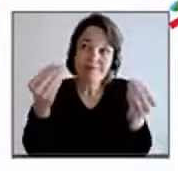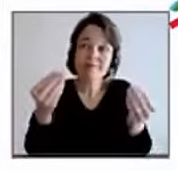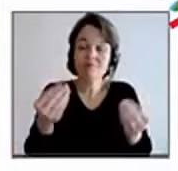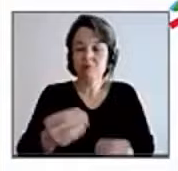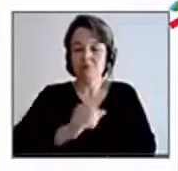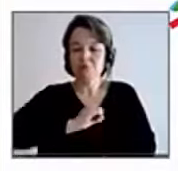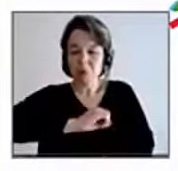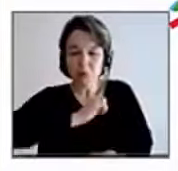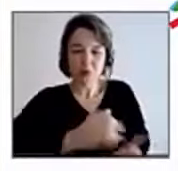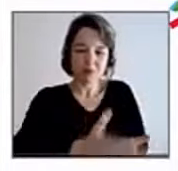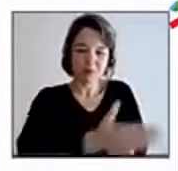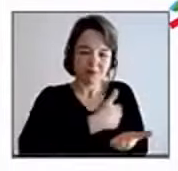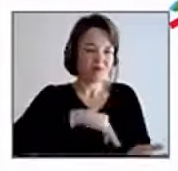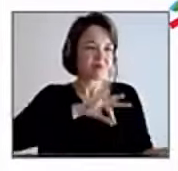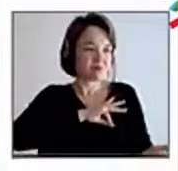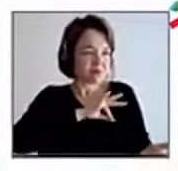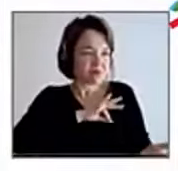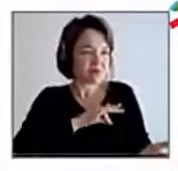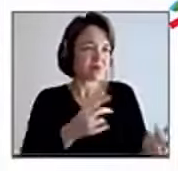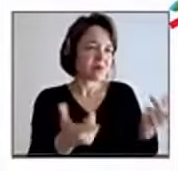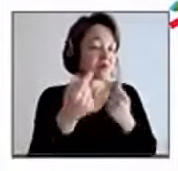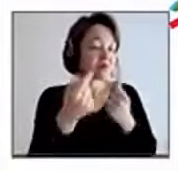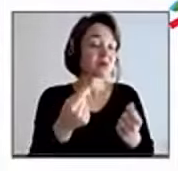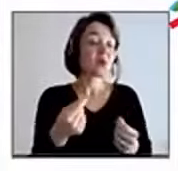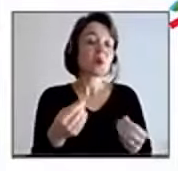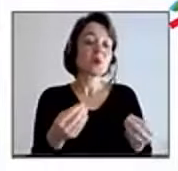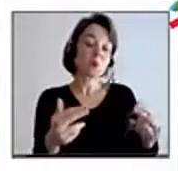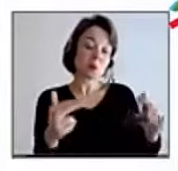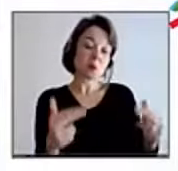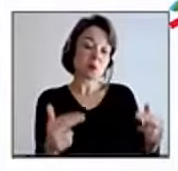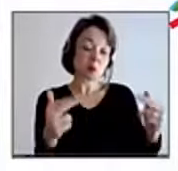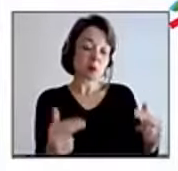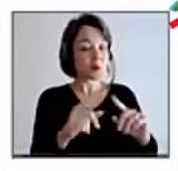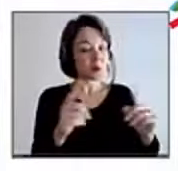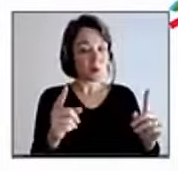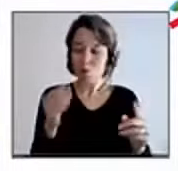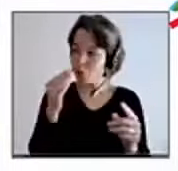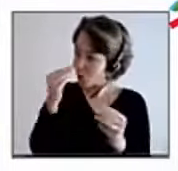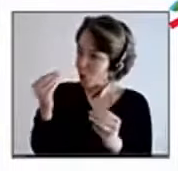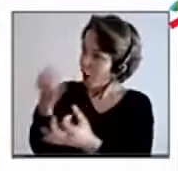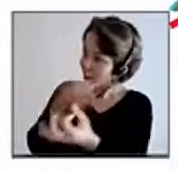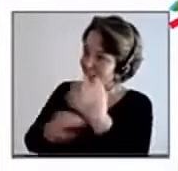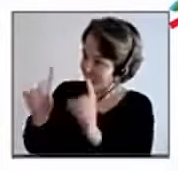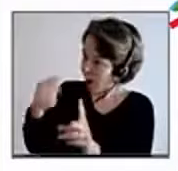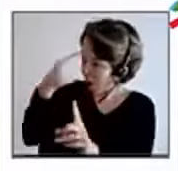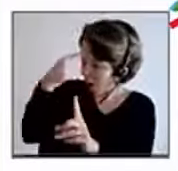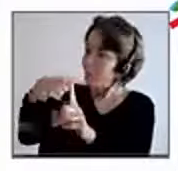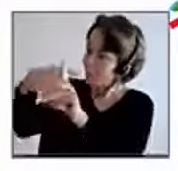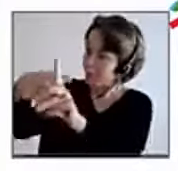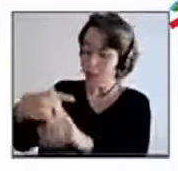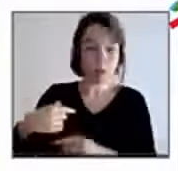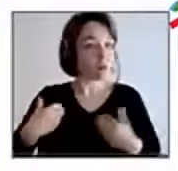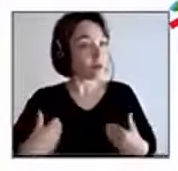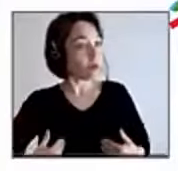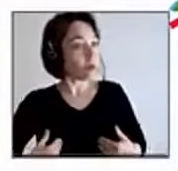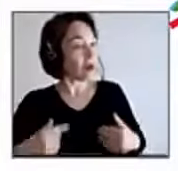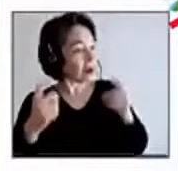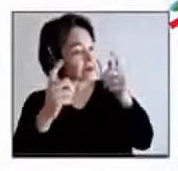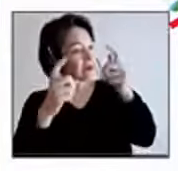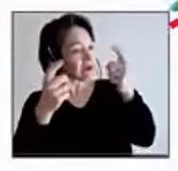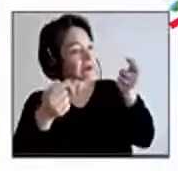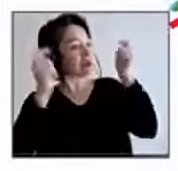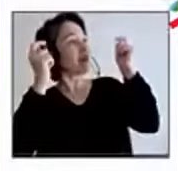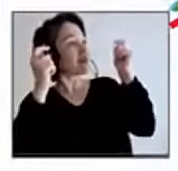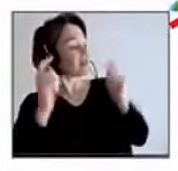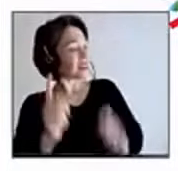financière qui ne s'agit pas de dénigrer et qui est plus suffisante. Je sens quand même de l'optimisme. Moi, je suis très optimiste, on m'étiquette très négative, mais en fait, pas du J'ai commencé